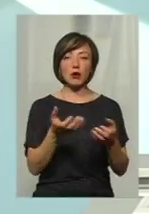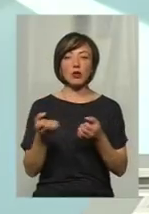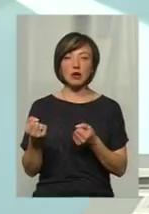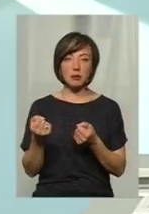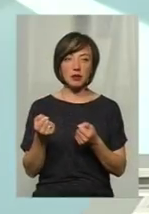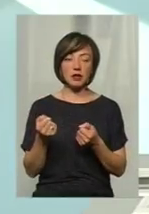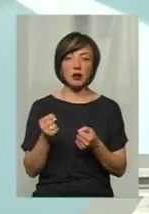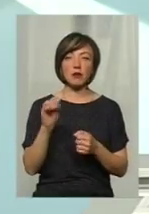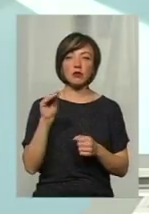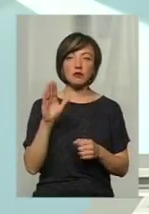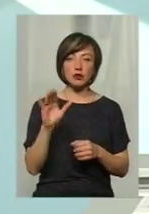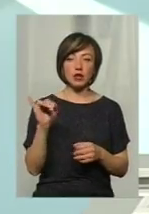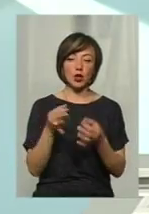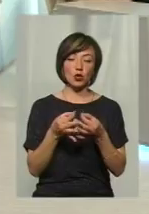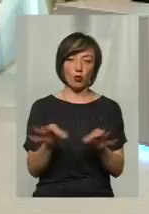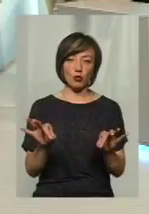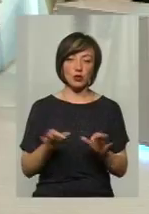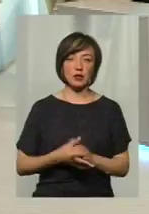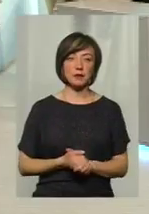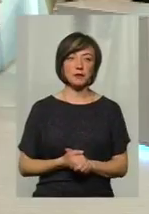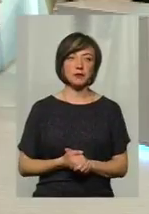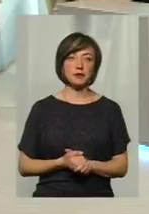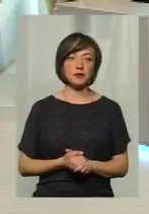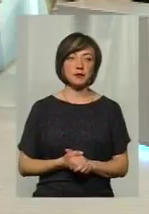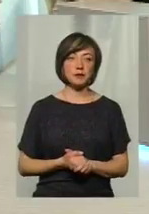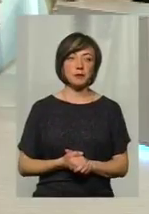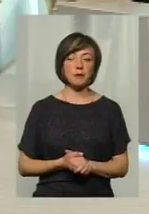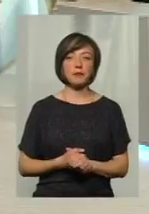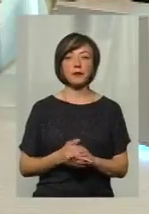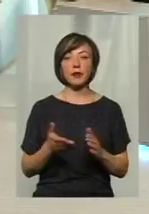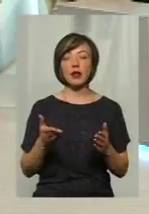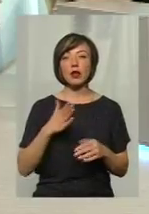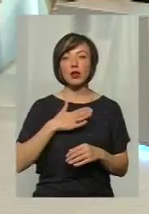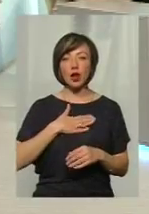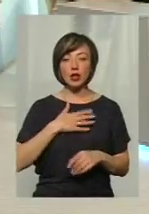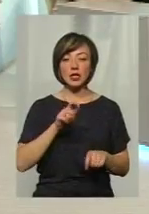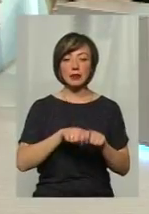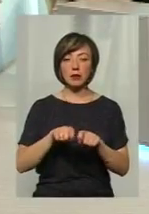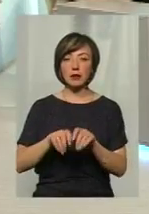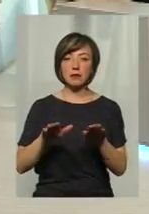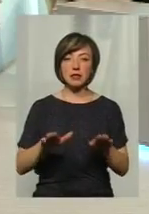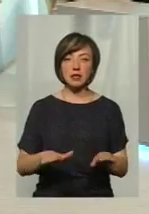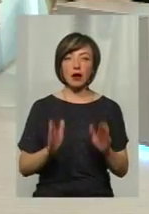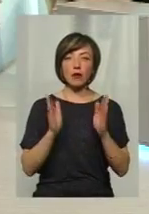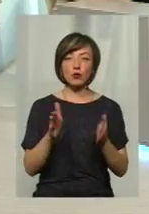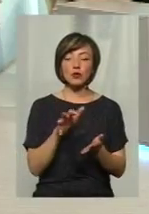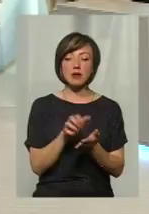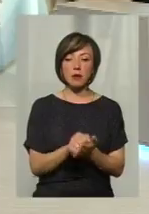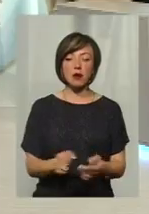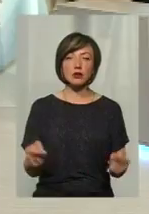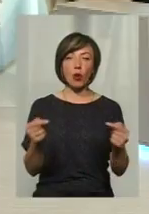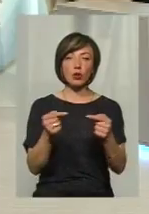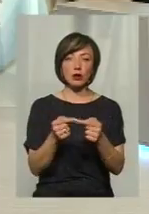посвідчення і допуск. Іншими словами, наші інспектори на місцях будуть займатися конкретно